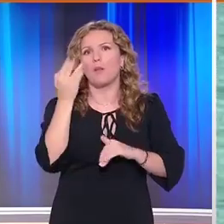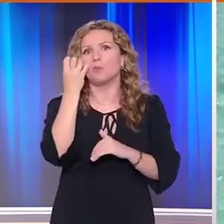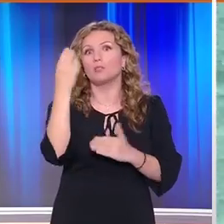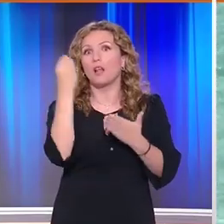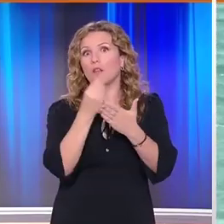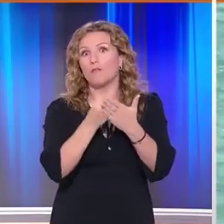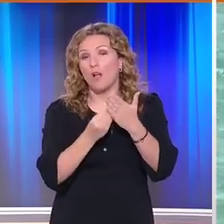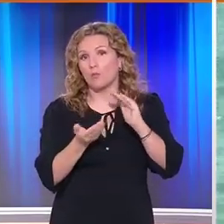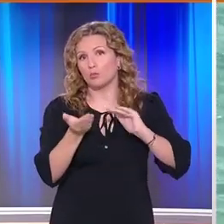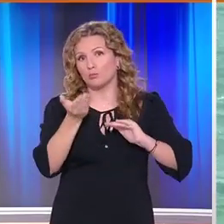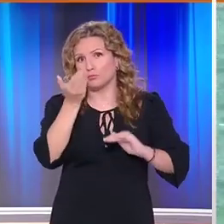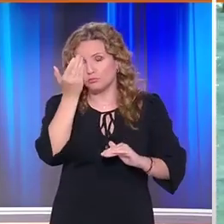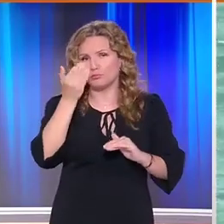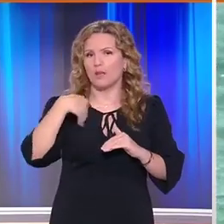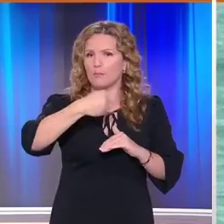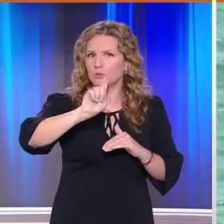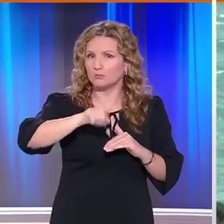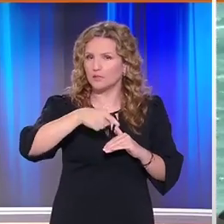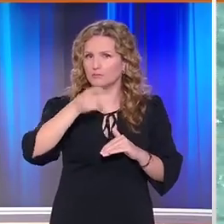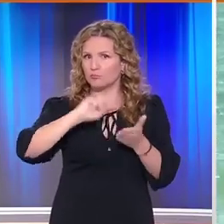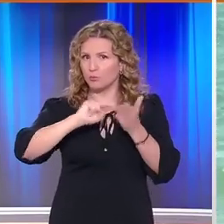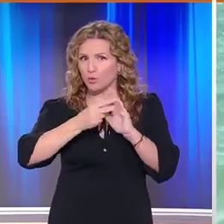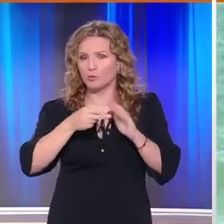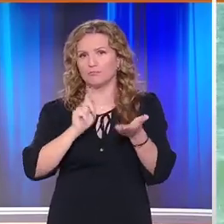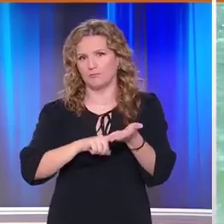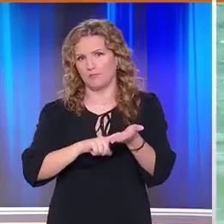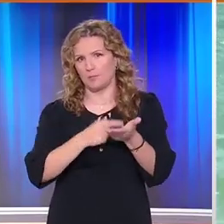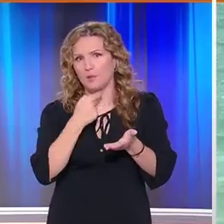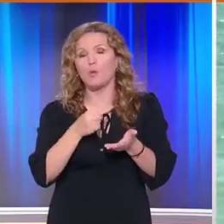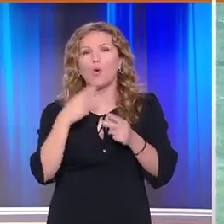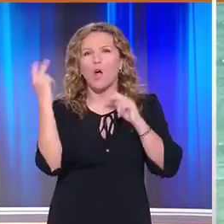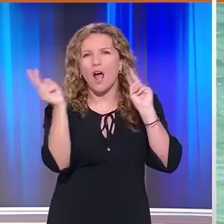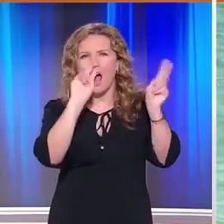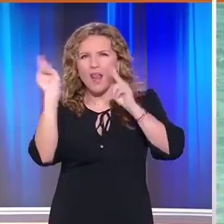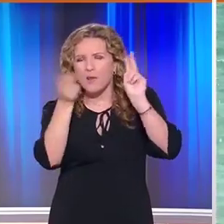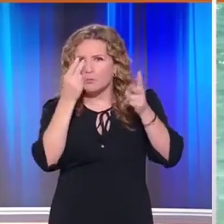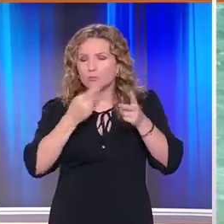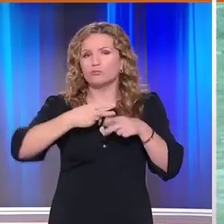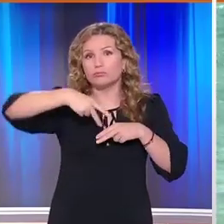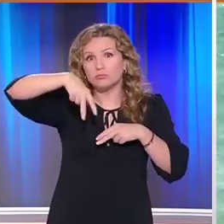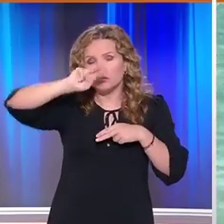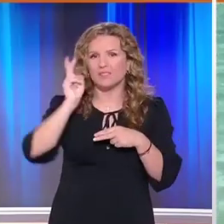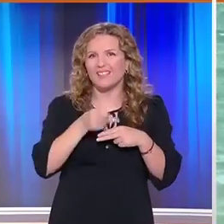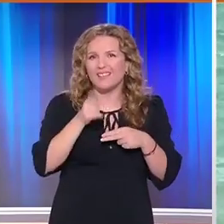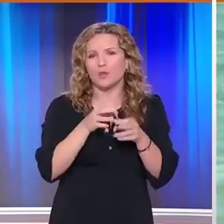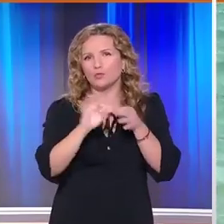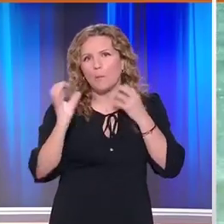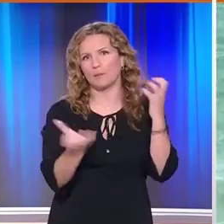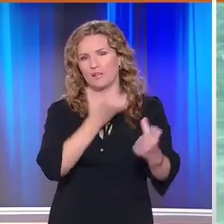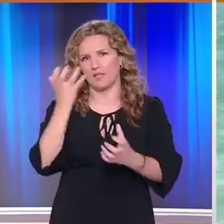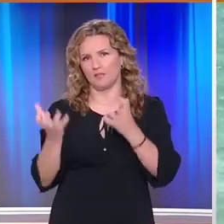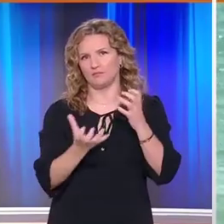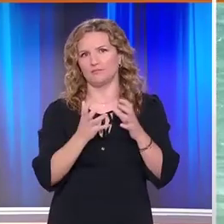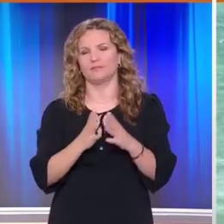βαθμούς Κελσίου Ωστόσο τις επόμενες ημέρες χρειάζεται προσοχή καθώς η ενίσχυση των ανέμων αυξάνει τον κίνδυνο πυρκαγιάς